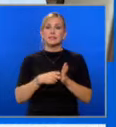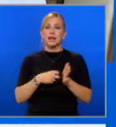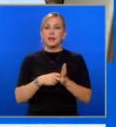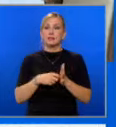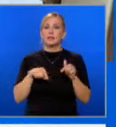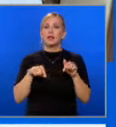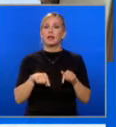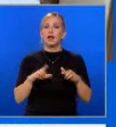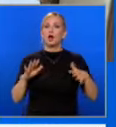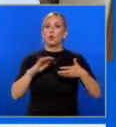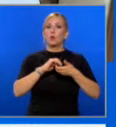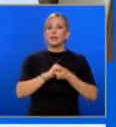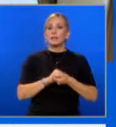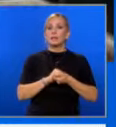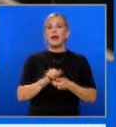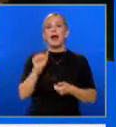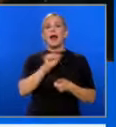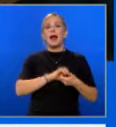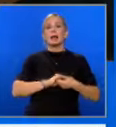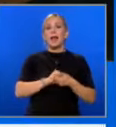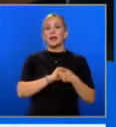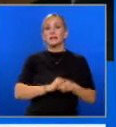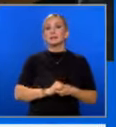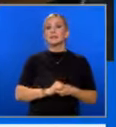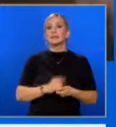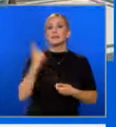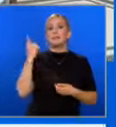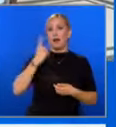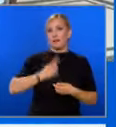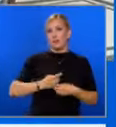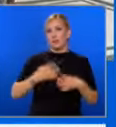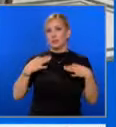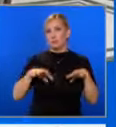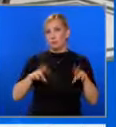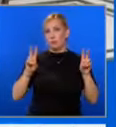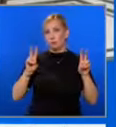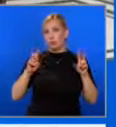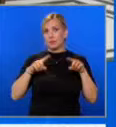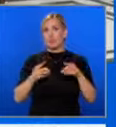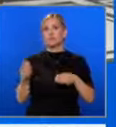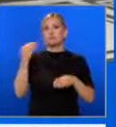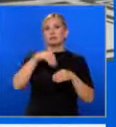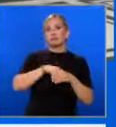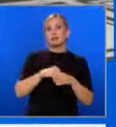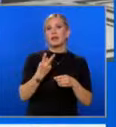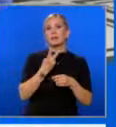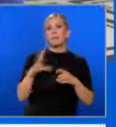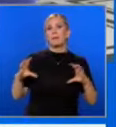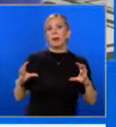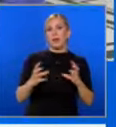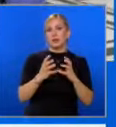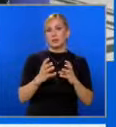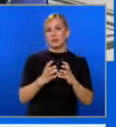на коалиция Альянс за права и свободи, в която участват двете партии, ГЛАС и ЗМС,